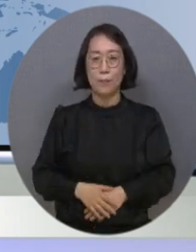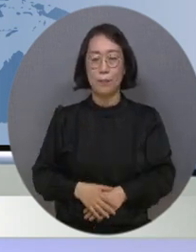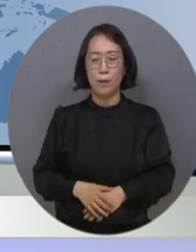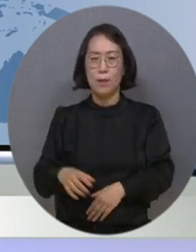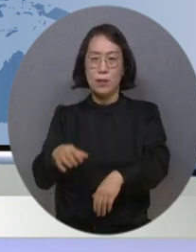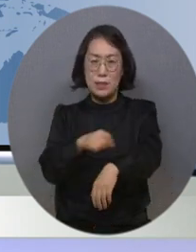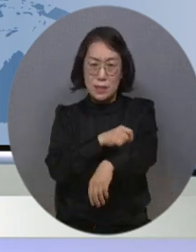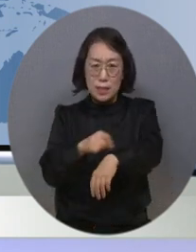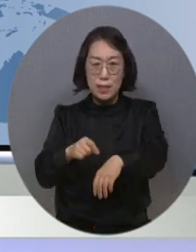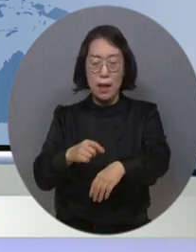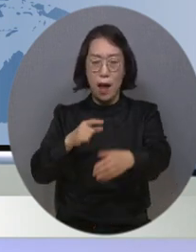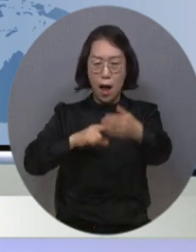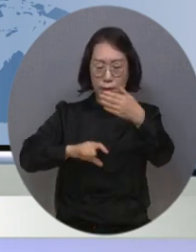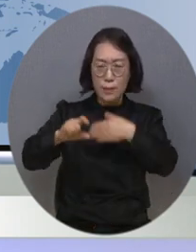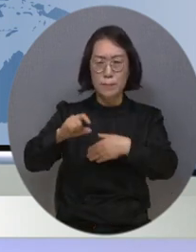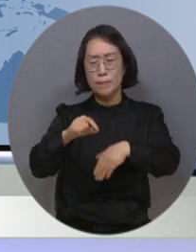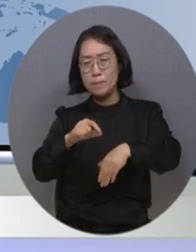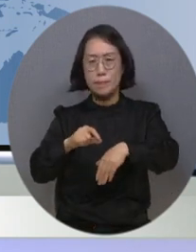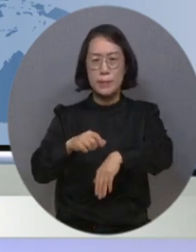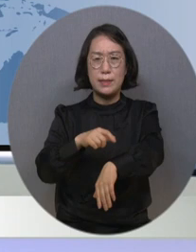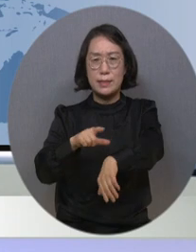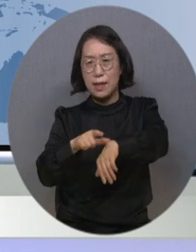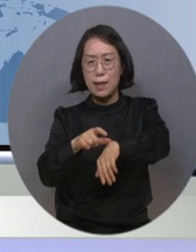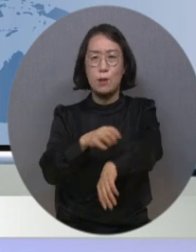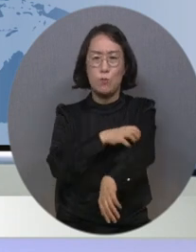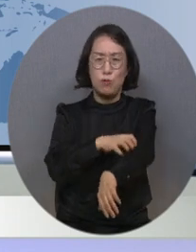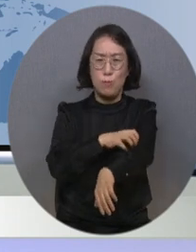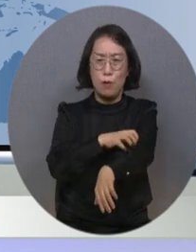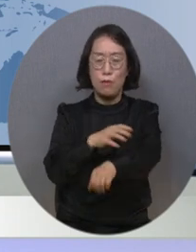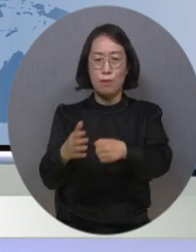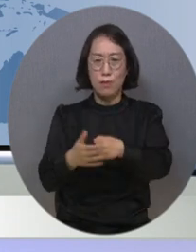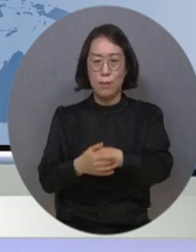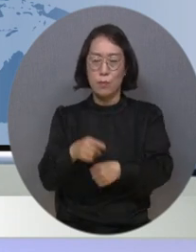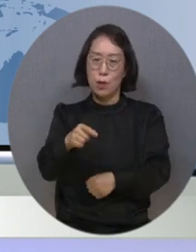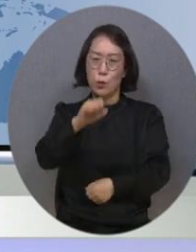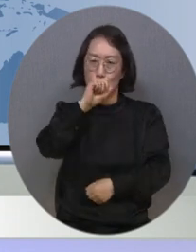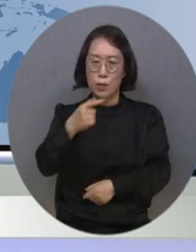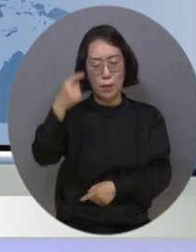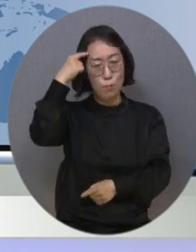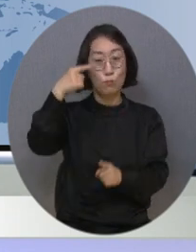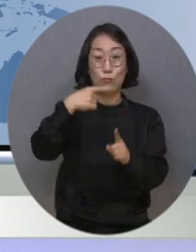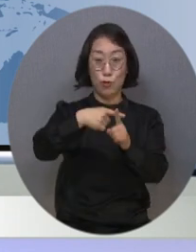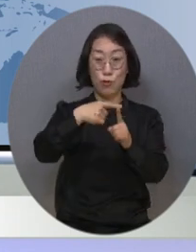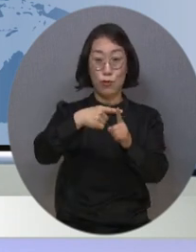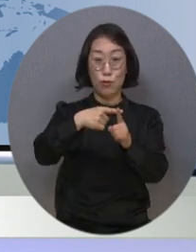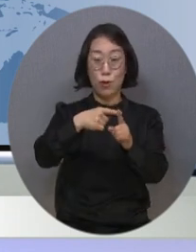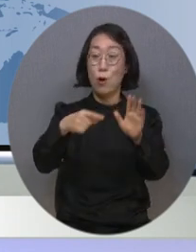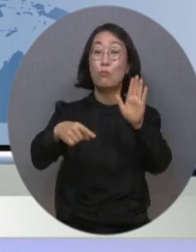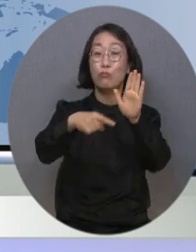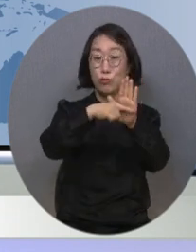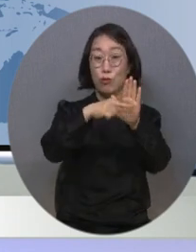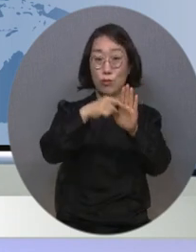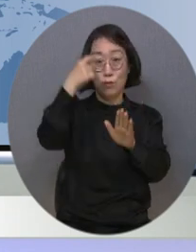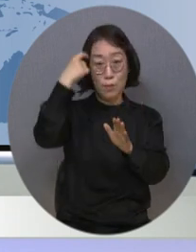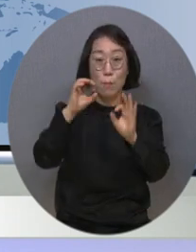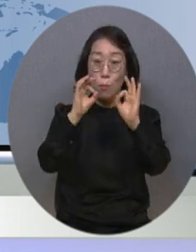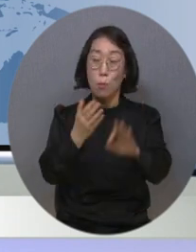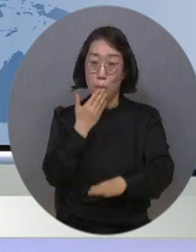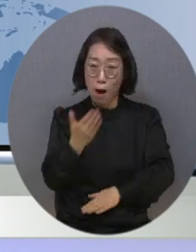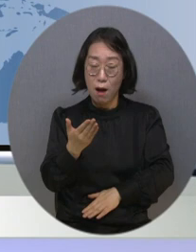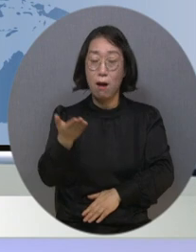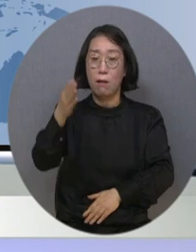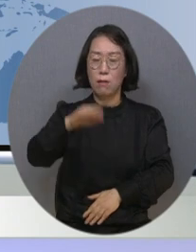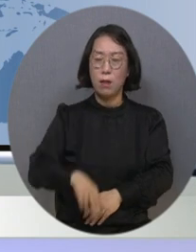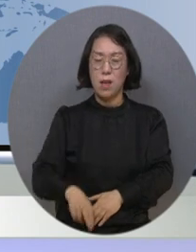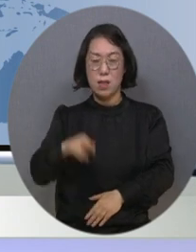특히나 지하철을 이용하는 승객들의 불편으로 인한 부정적인 시선 또한 피할 수 없죠. 하지만 지하철 선전전을